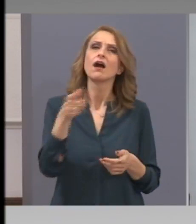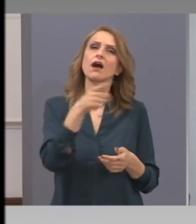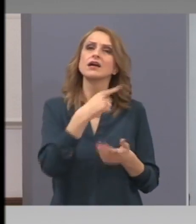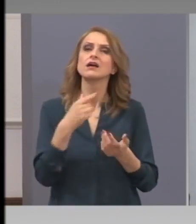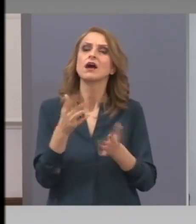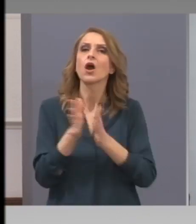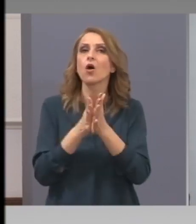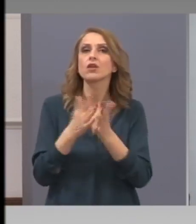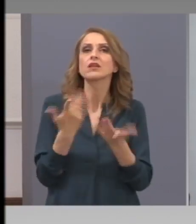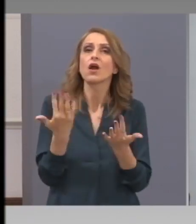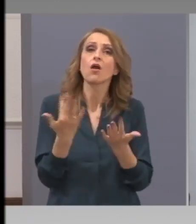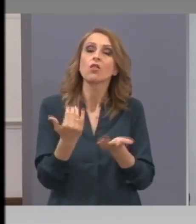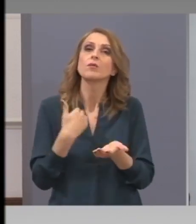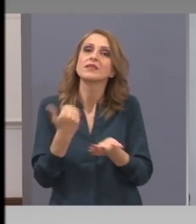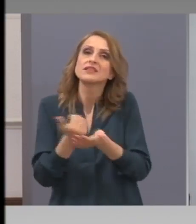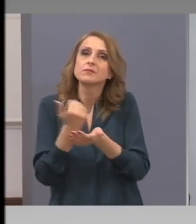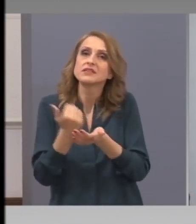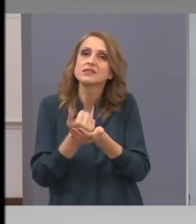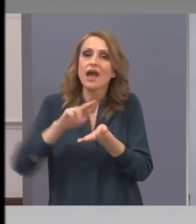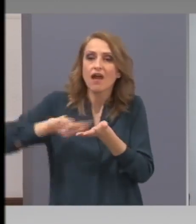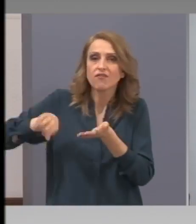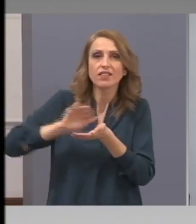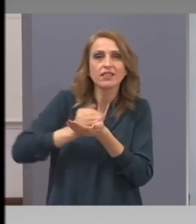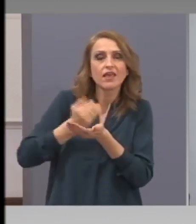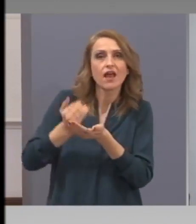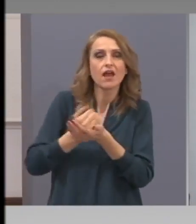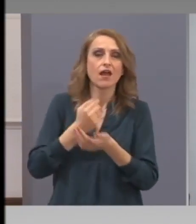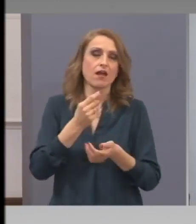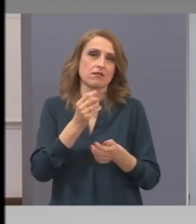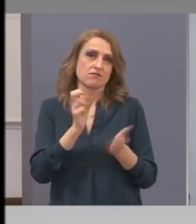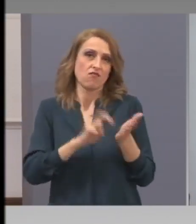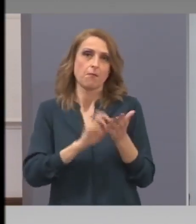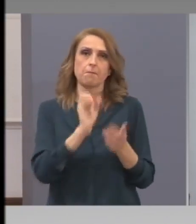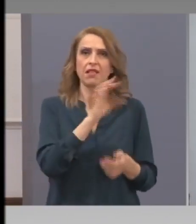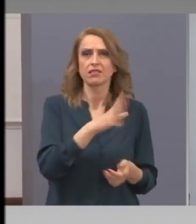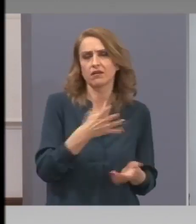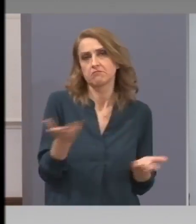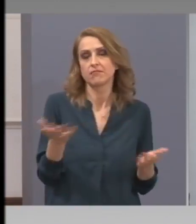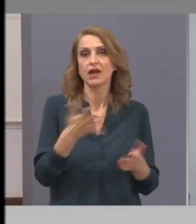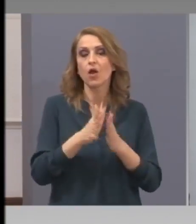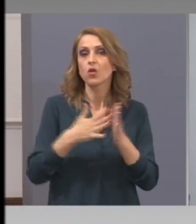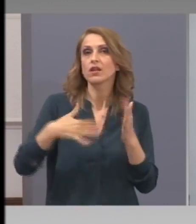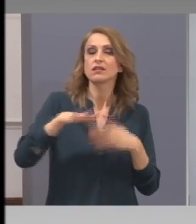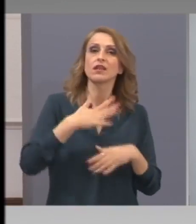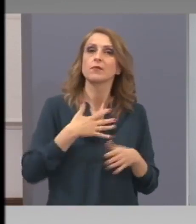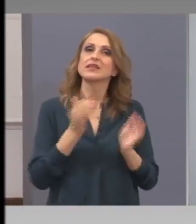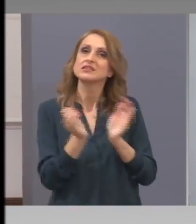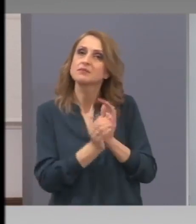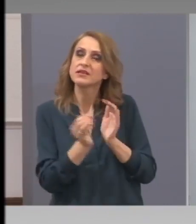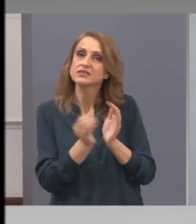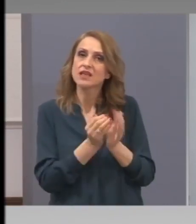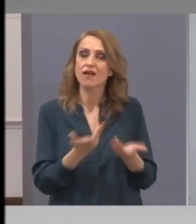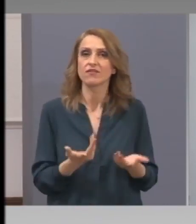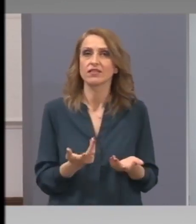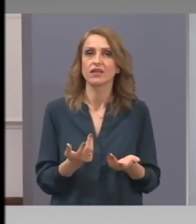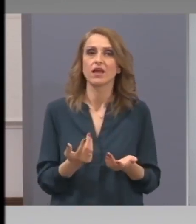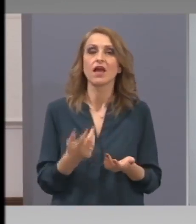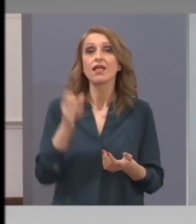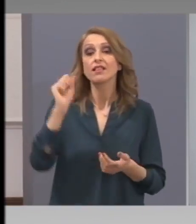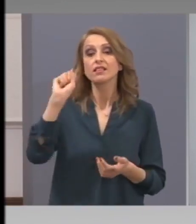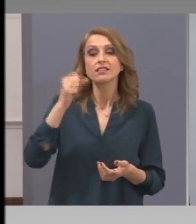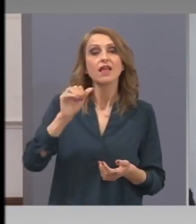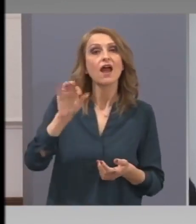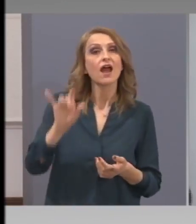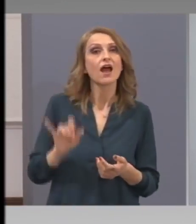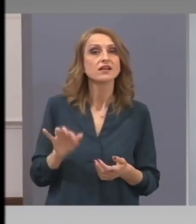и фирми в банките. те са огромни милиарди. Колко са накаса парите на